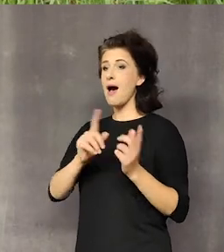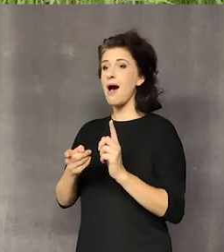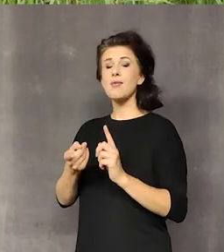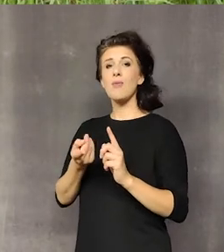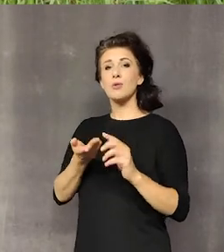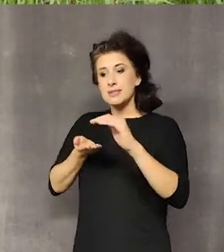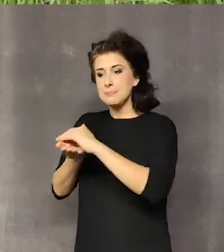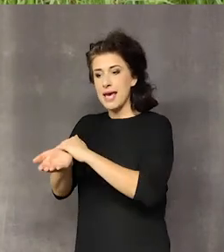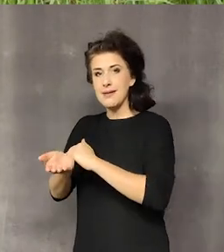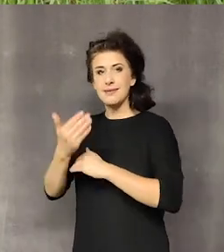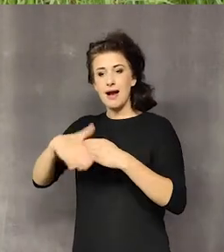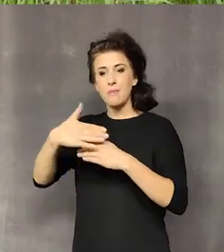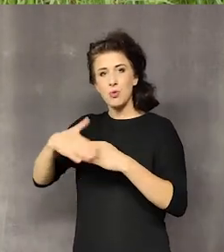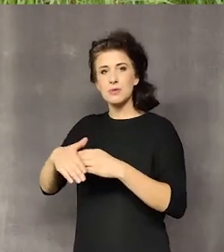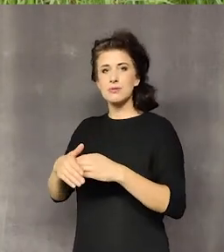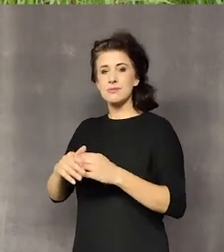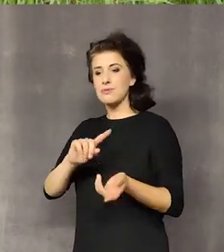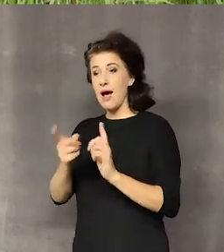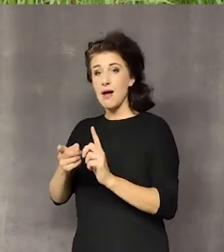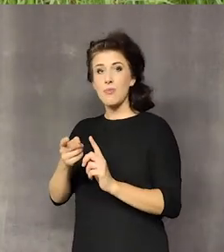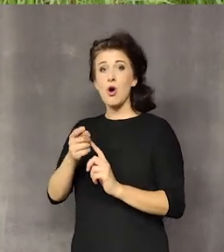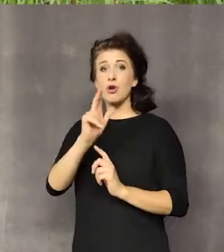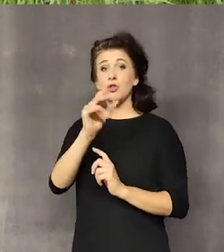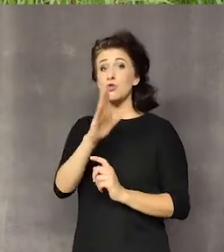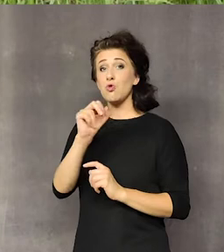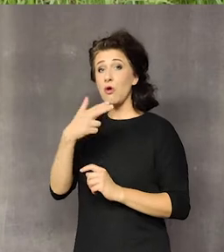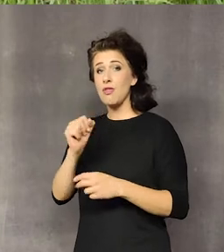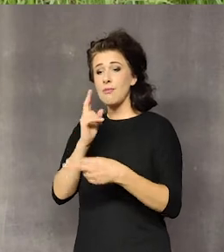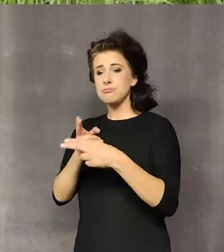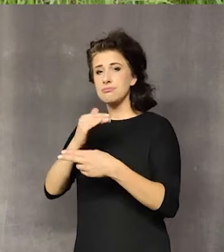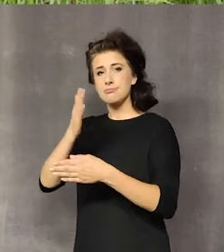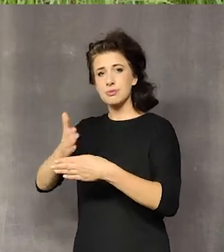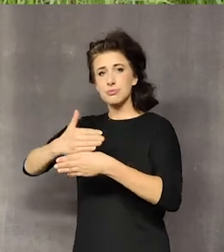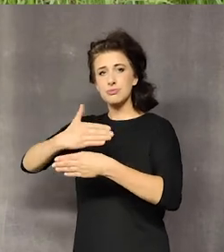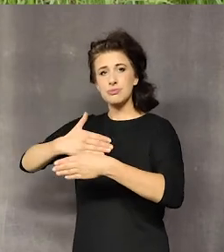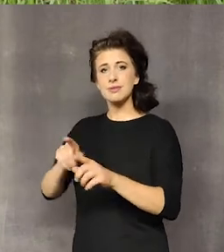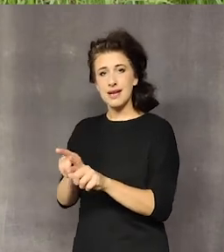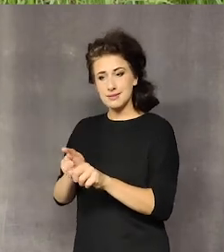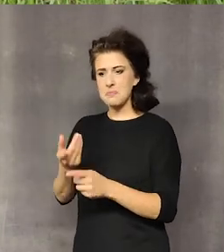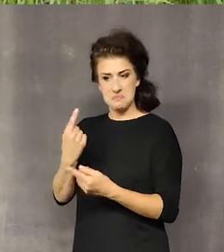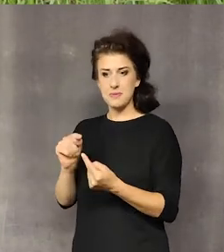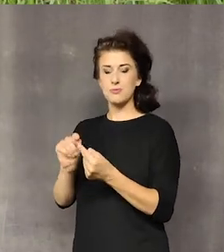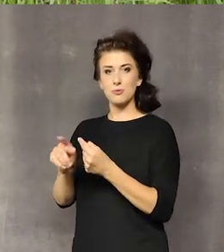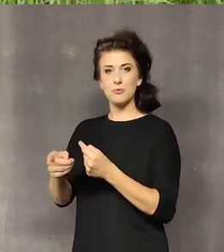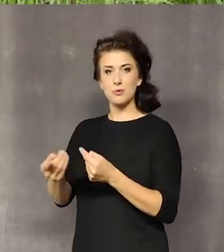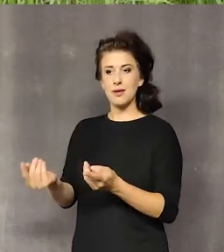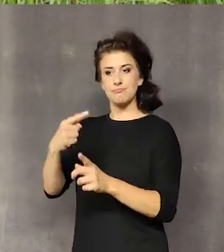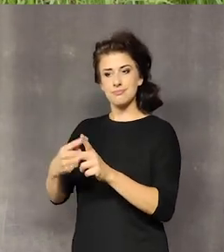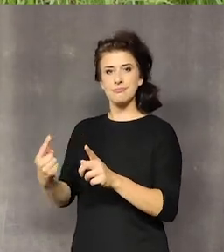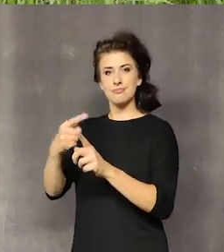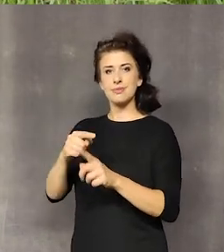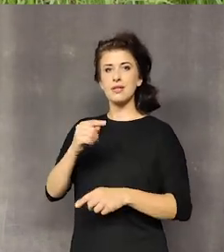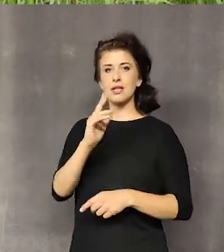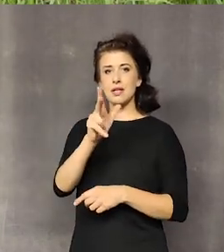albo kapustę kiszoną, ale kapustę kiszoną w całości albo w świartkach, taką pieczoną. No to te przyprawy takie właśnie,